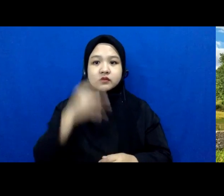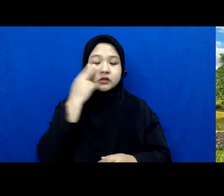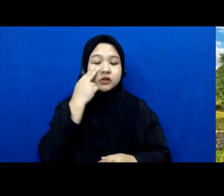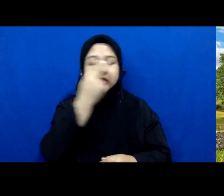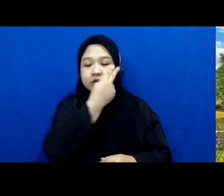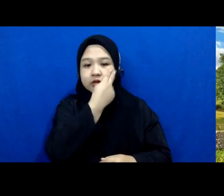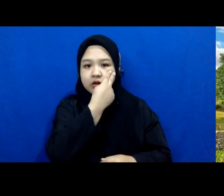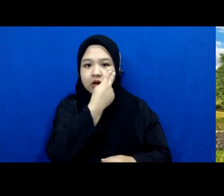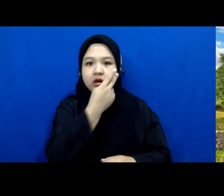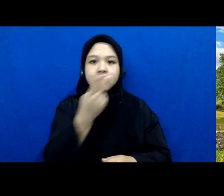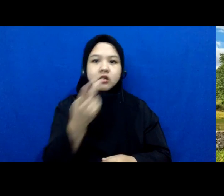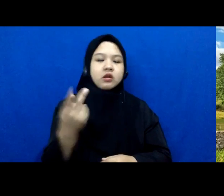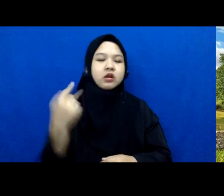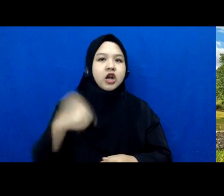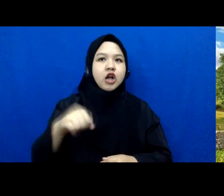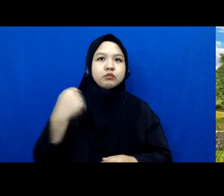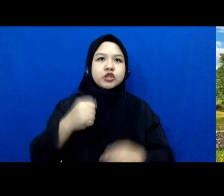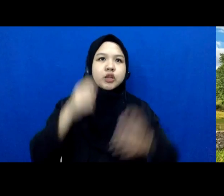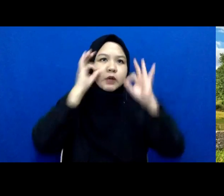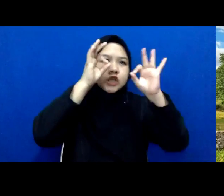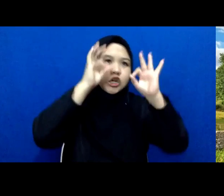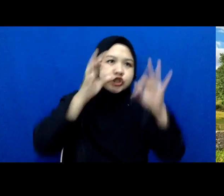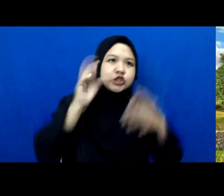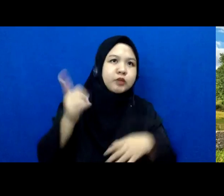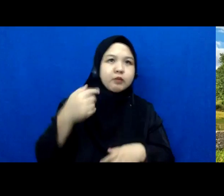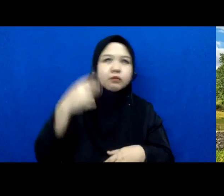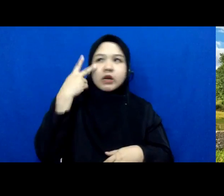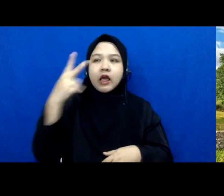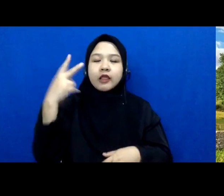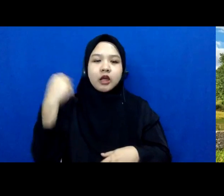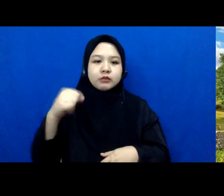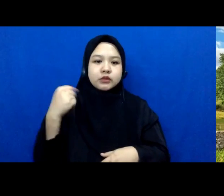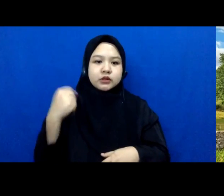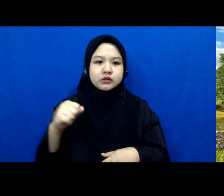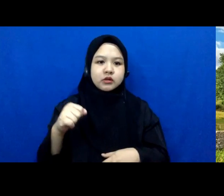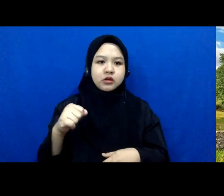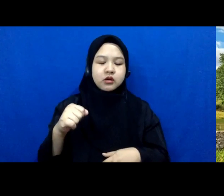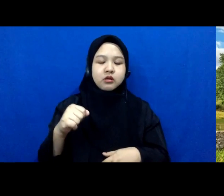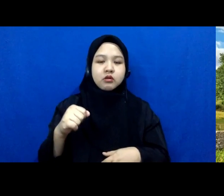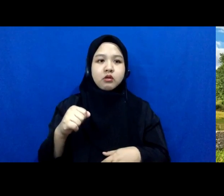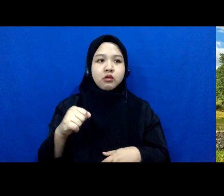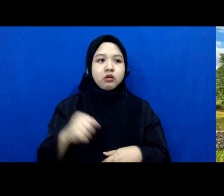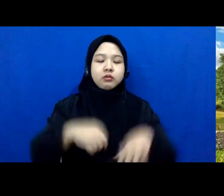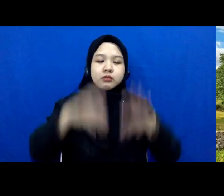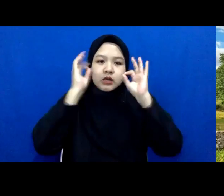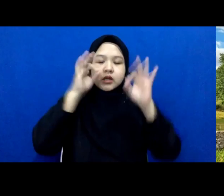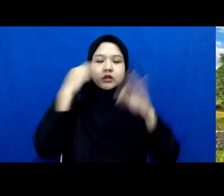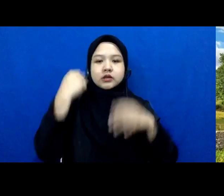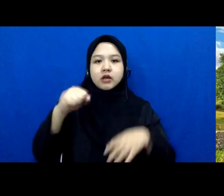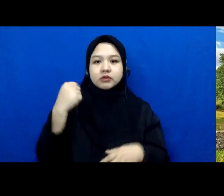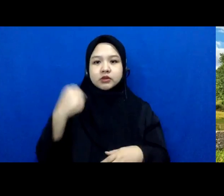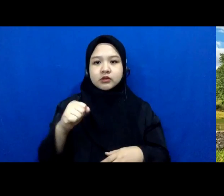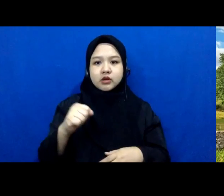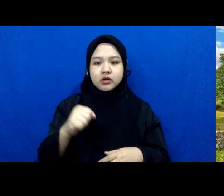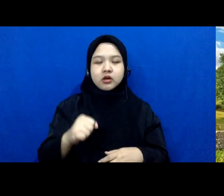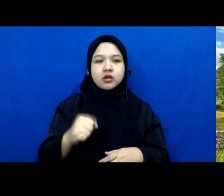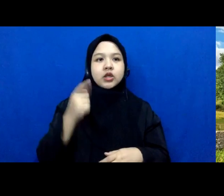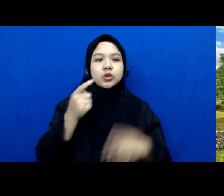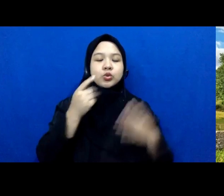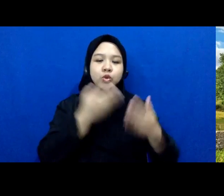bisa bersaksi karena dia tidak bisa melihat dan tidak bisa memberi kesaksian itu kondisi